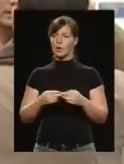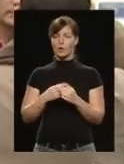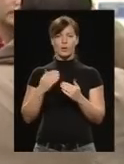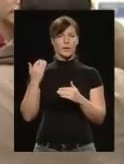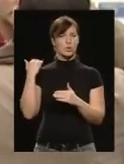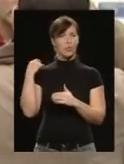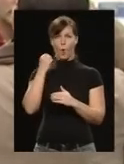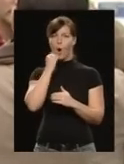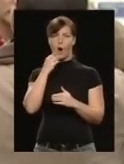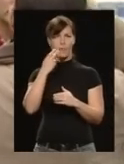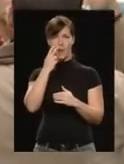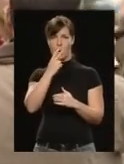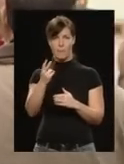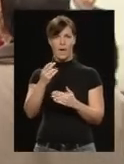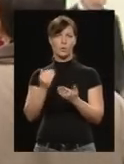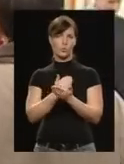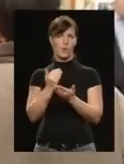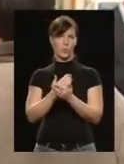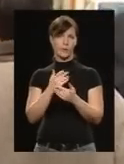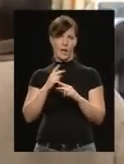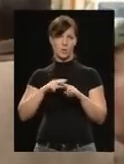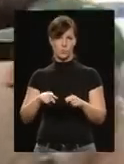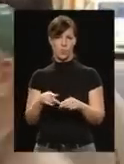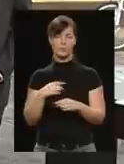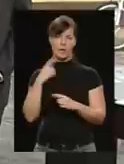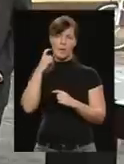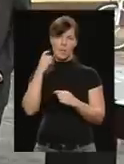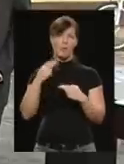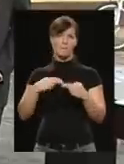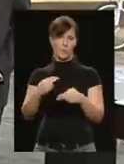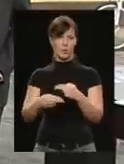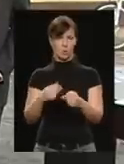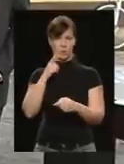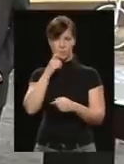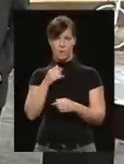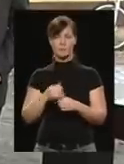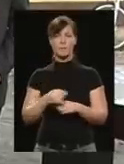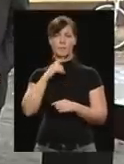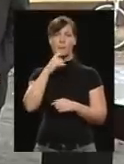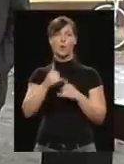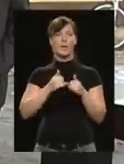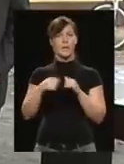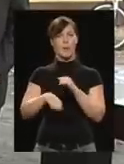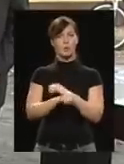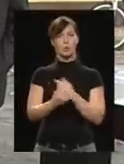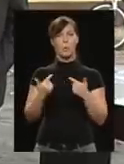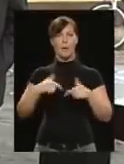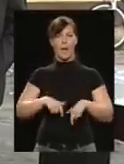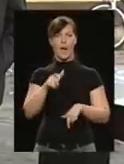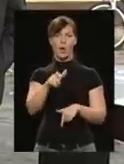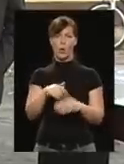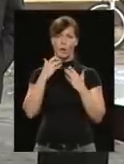Újpesten, és azért dolgozom, dolgozzunk, hogy ez így is folytatódjon a jövőben. A Magyar Kerékpáros Klub elnöke üdvözölte, hogy az